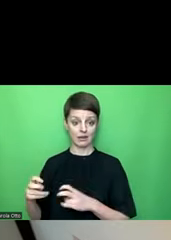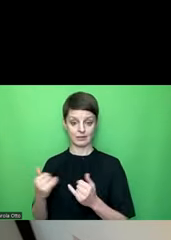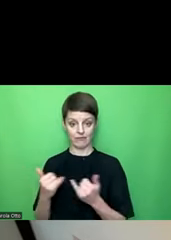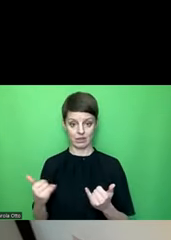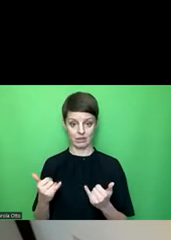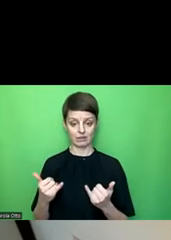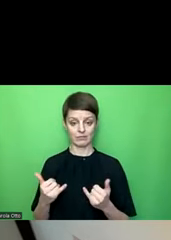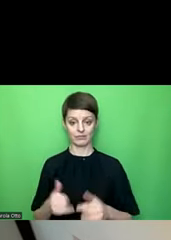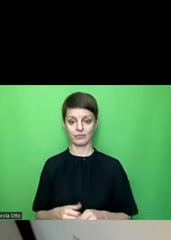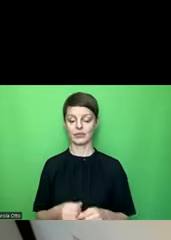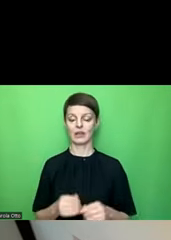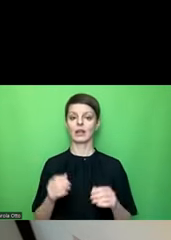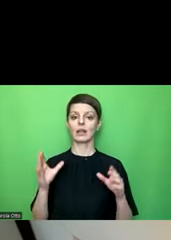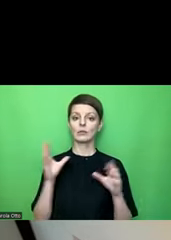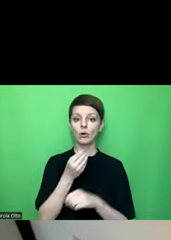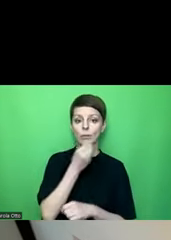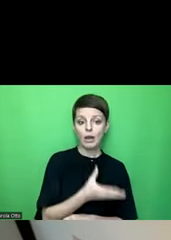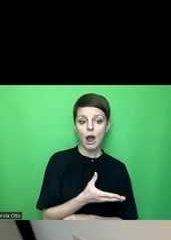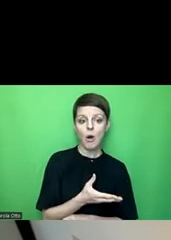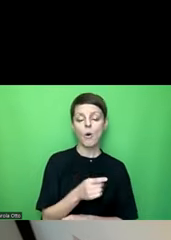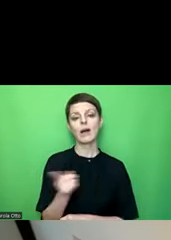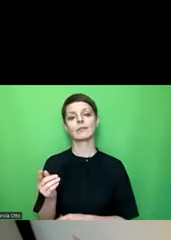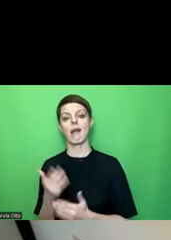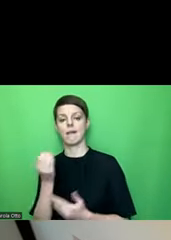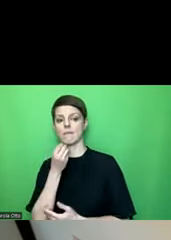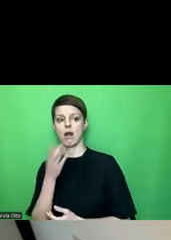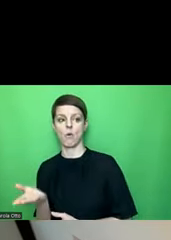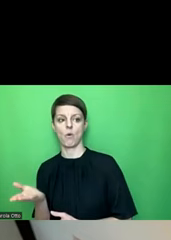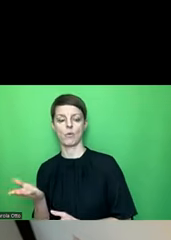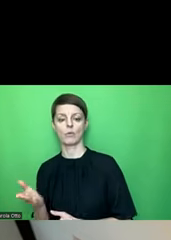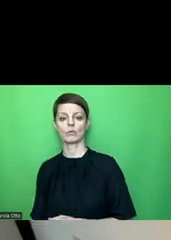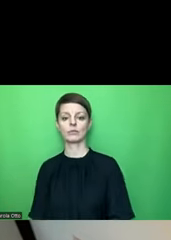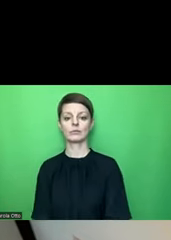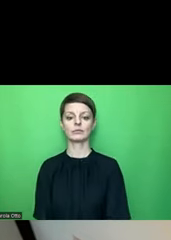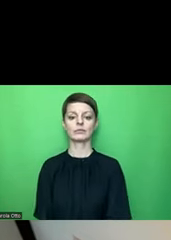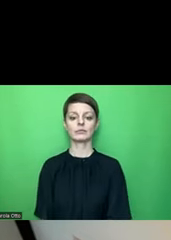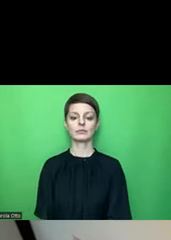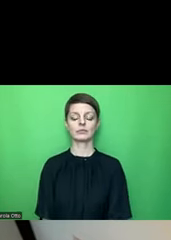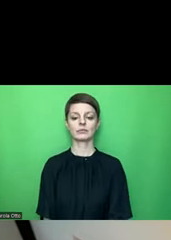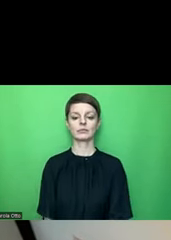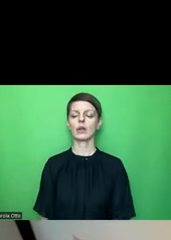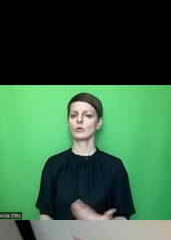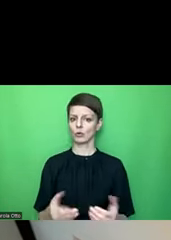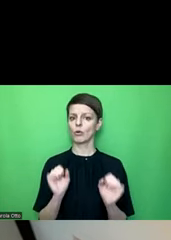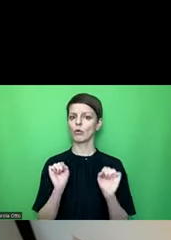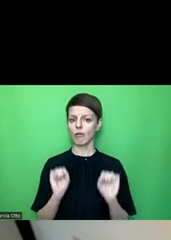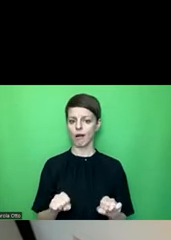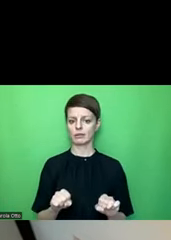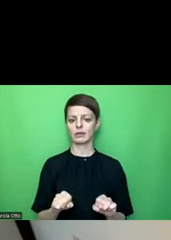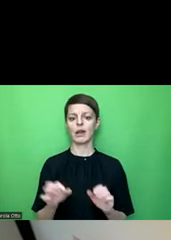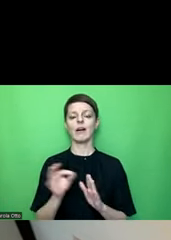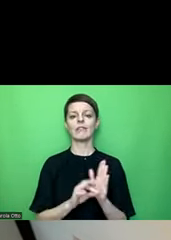das eine ist das dunkelblau und das andere ist das hellblau. Ja, das würde jetzt gehen, hier habe ich Faktor 4